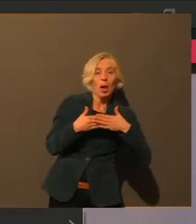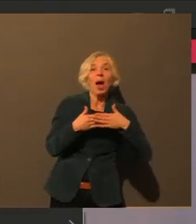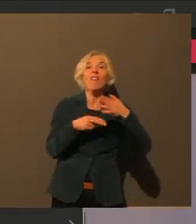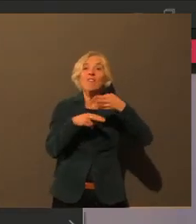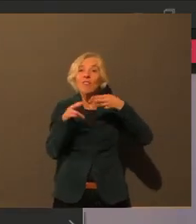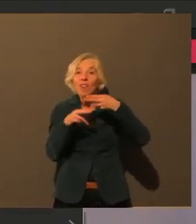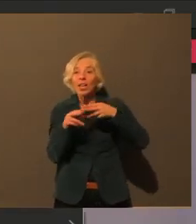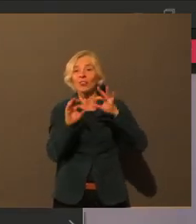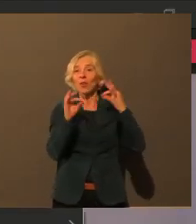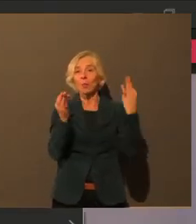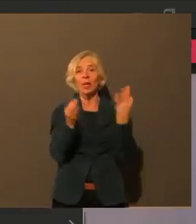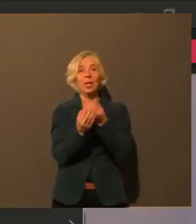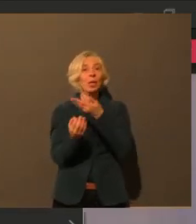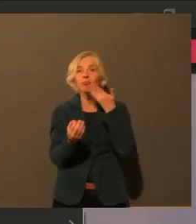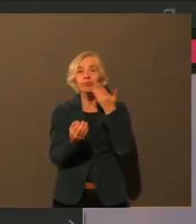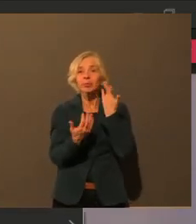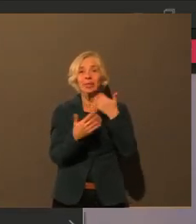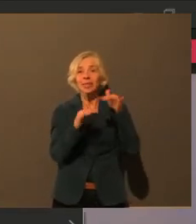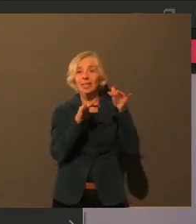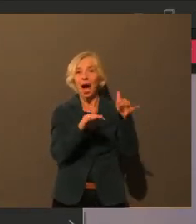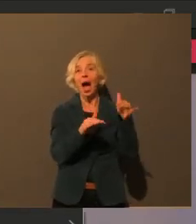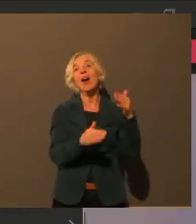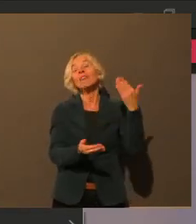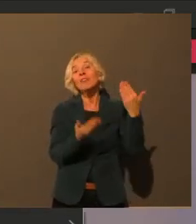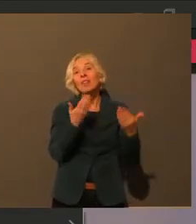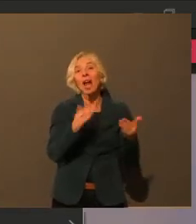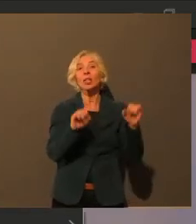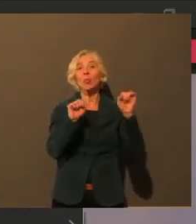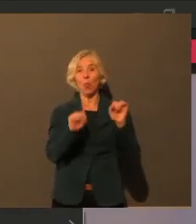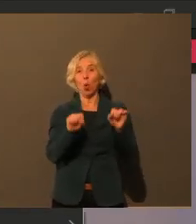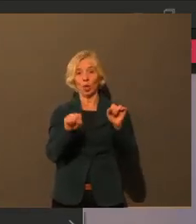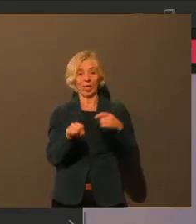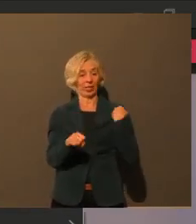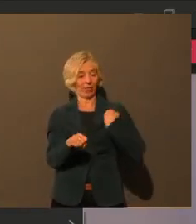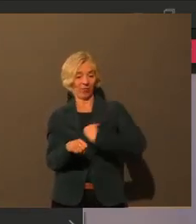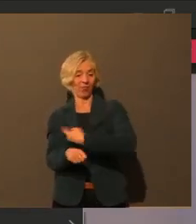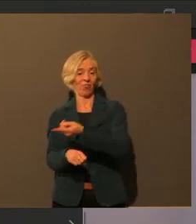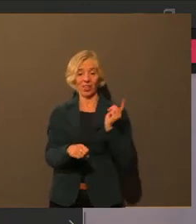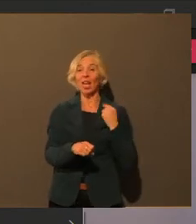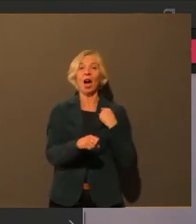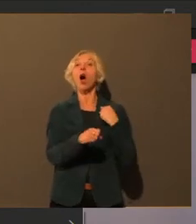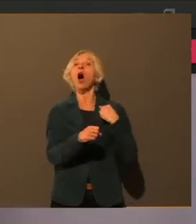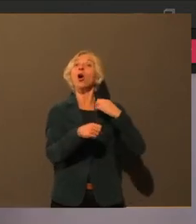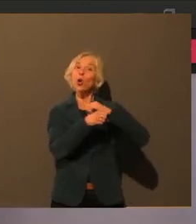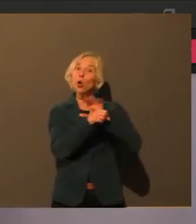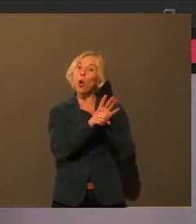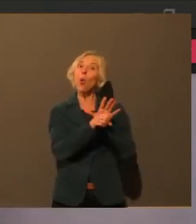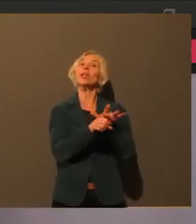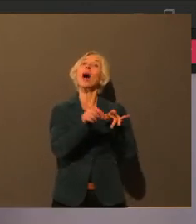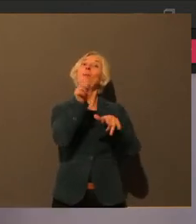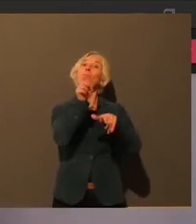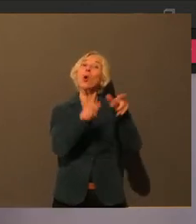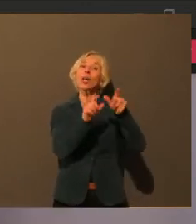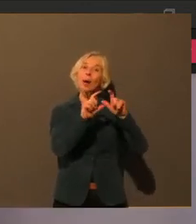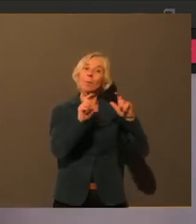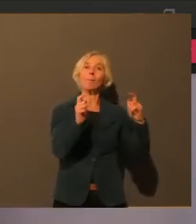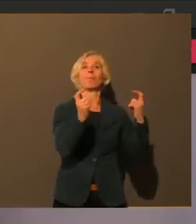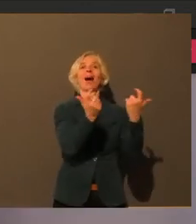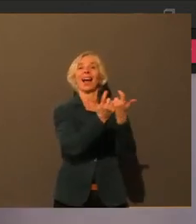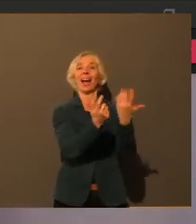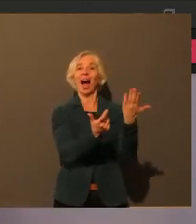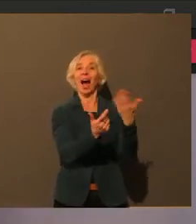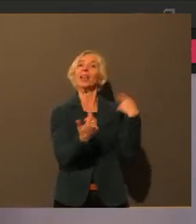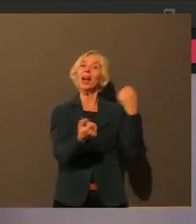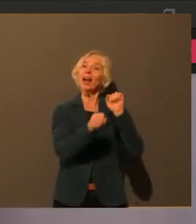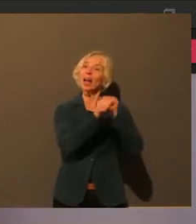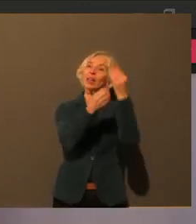die Idee, ob wir nicht einen kleinen Aufruf starten wir als Corona-Bürgerbeirat, um die Leute zu animieren, sich bei der Stadt zu melden,